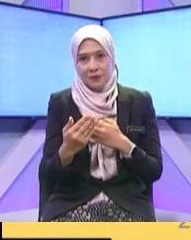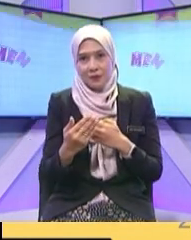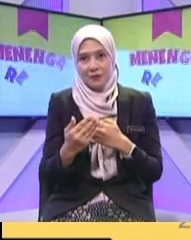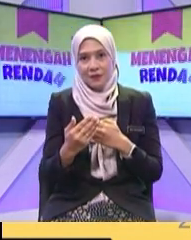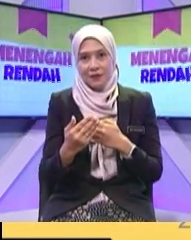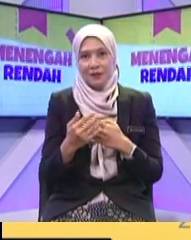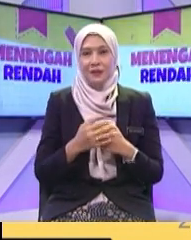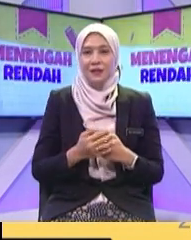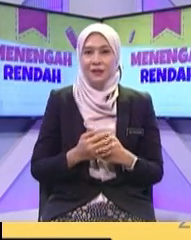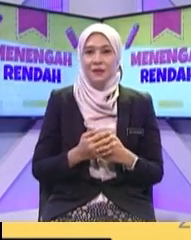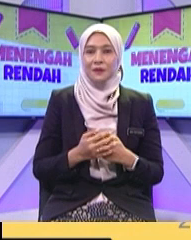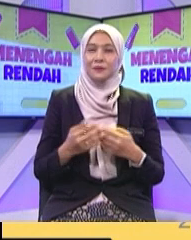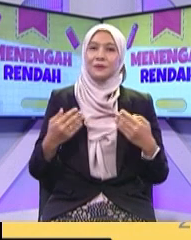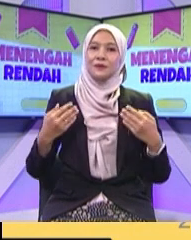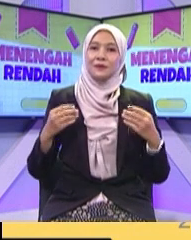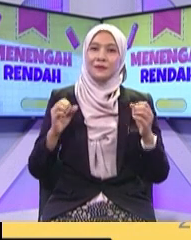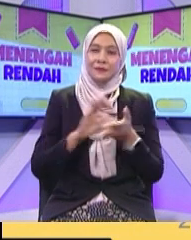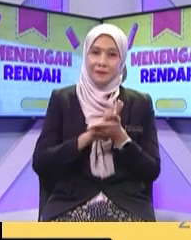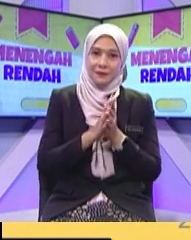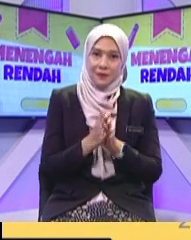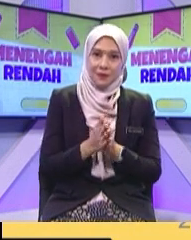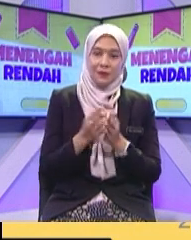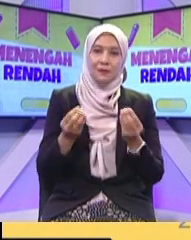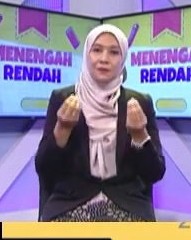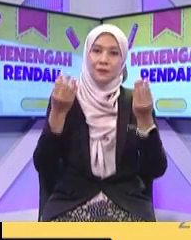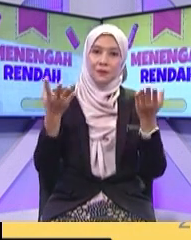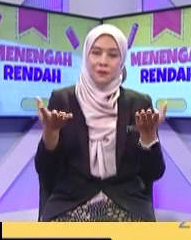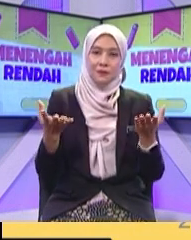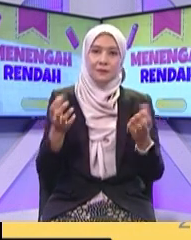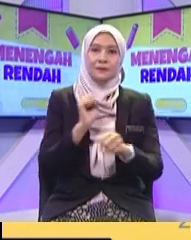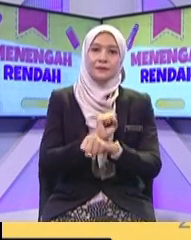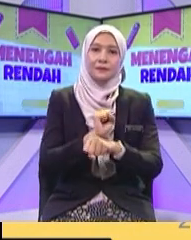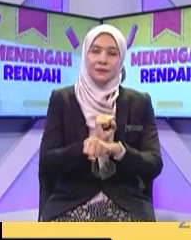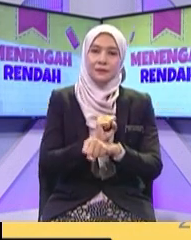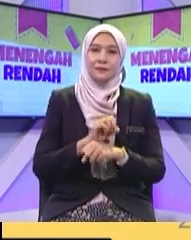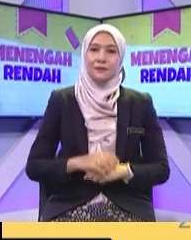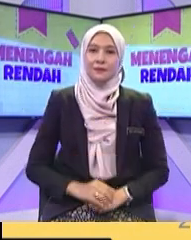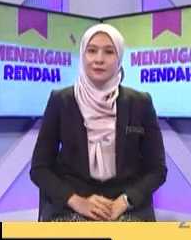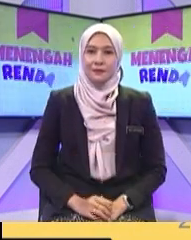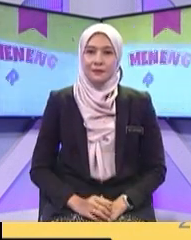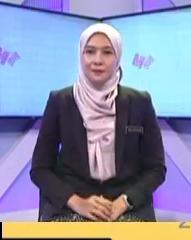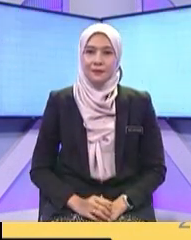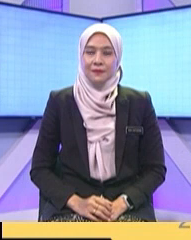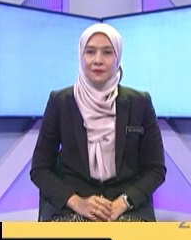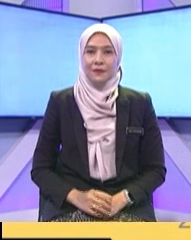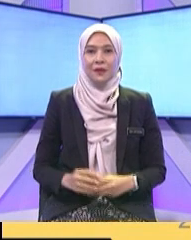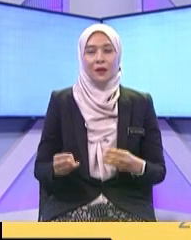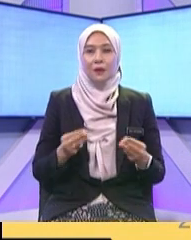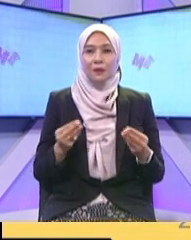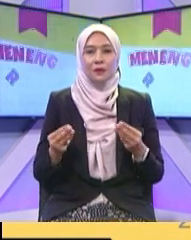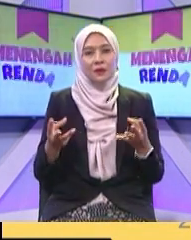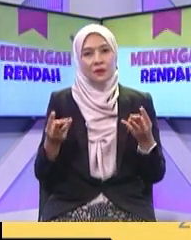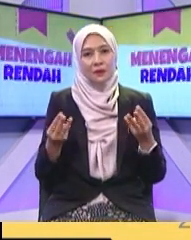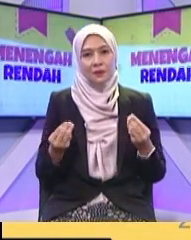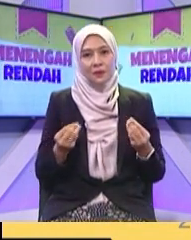Jadi hus Itu pun satu Kesan positif Ya kesan positif Okey Mungkin Fahim atau Khalif Berminat untuk berniaga Kecil